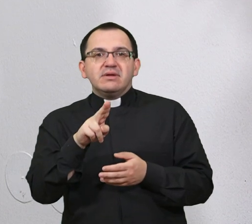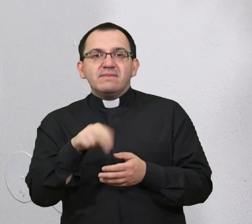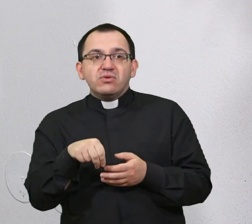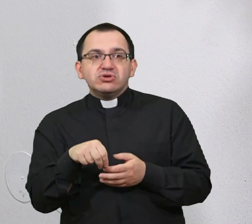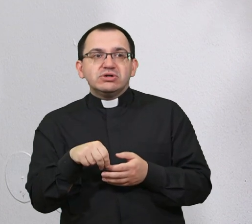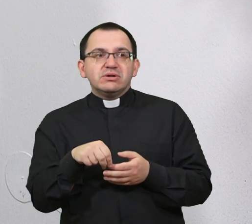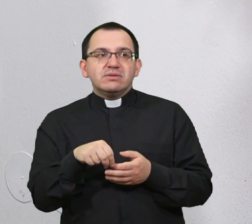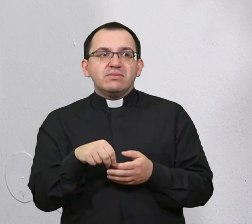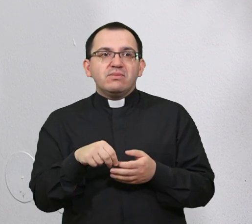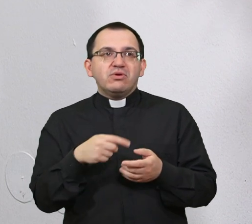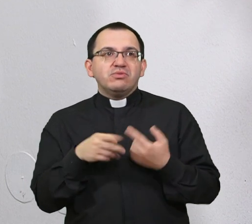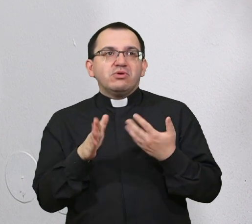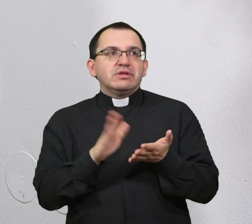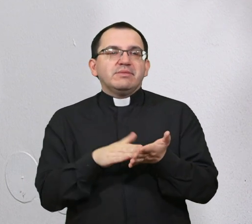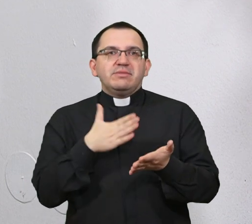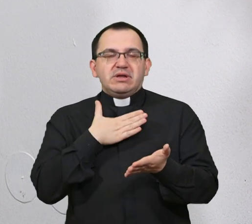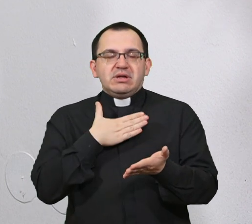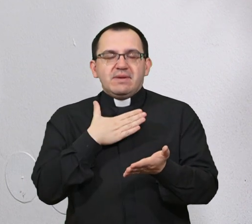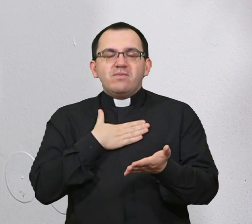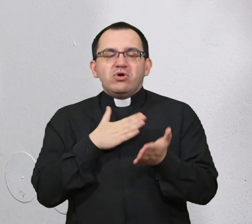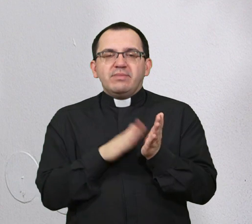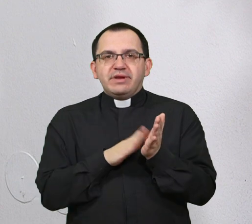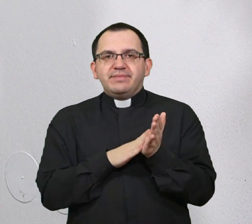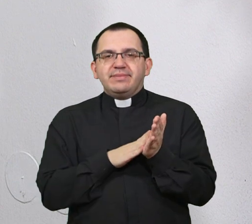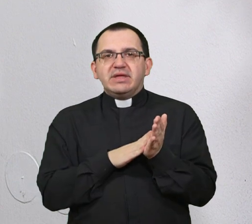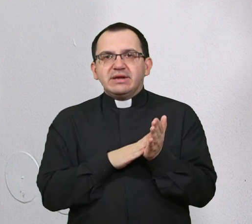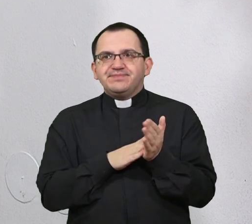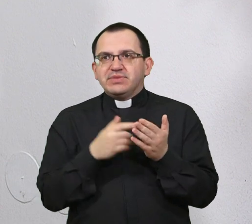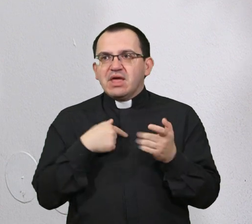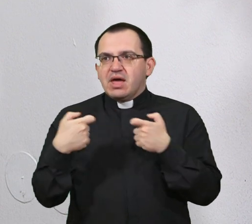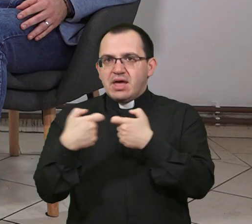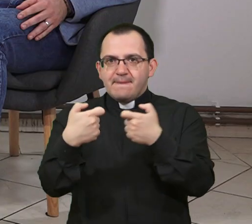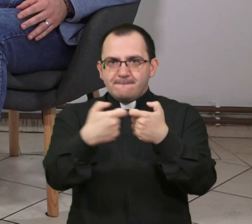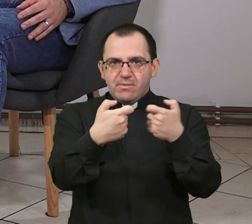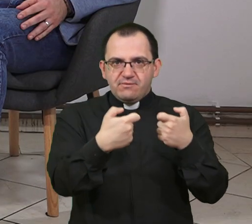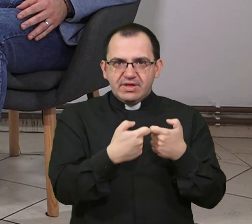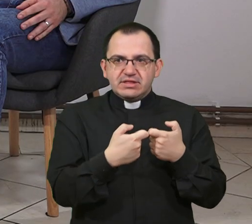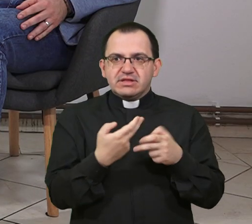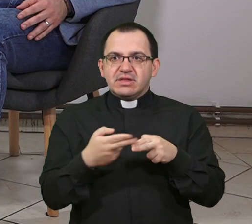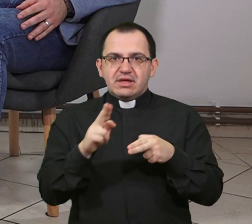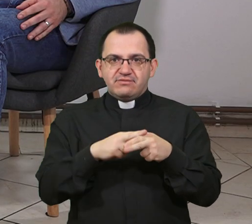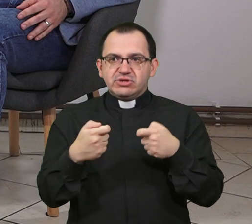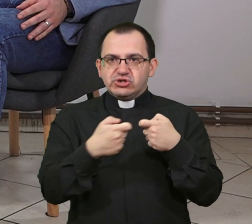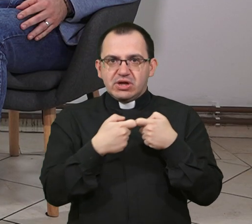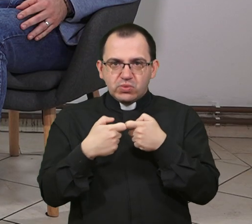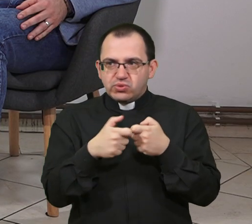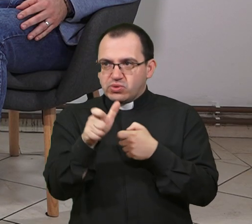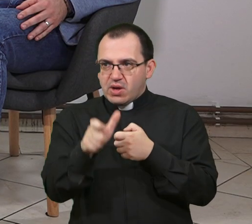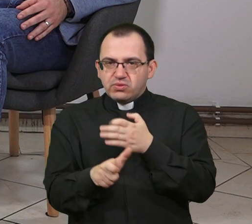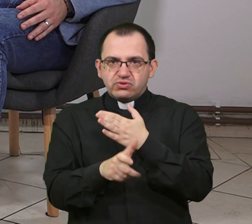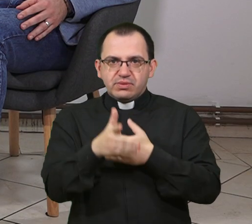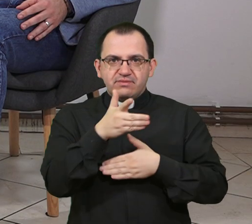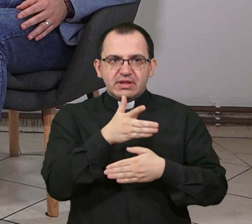jer u mom slučaju ja sam povezana s više udruga osoba s